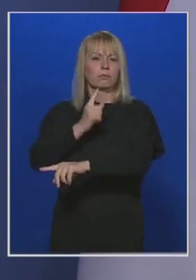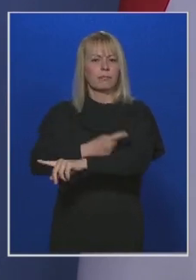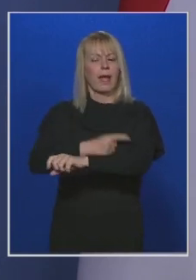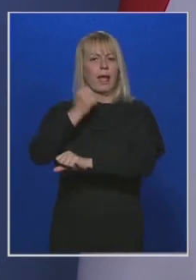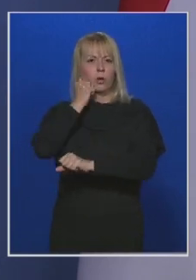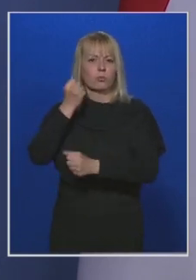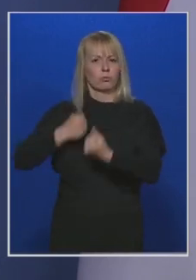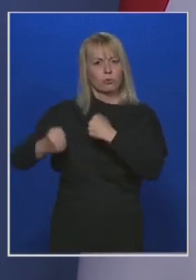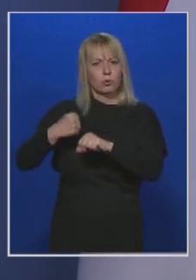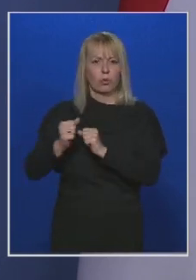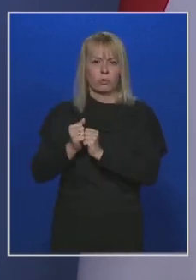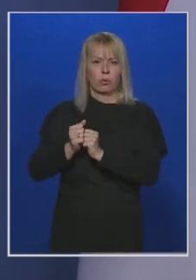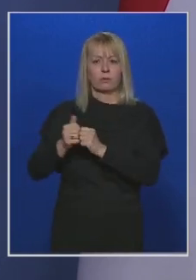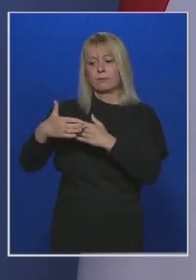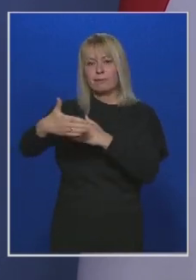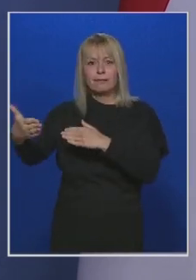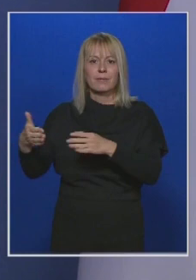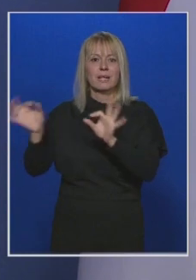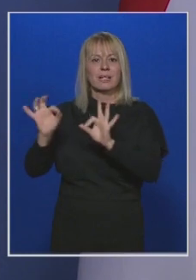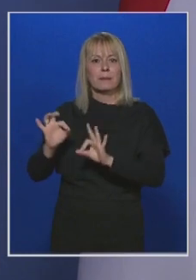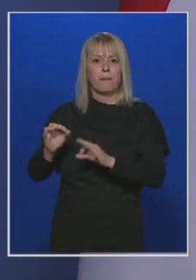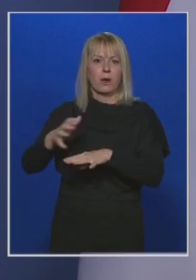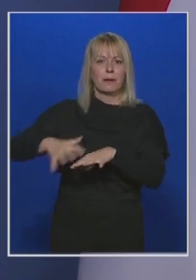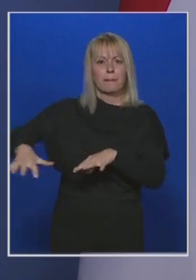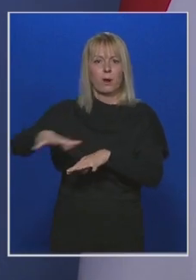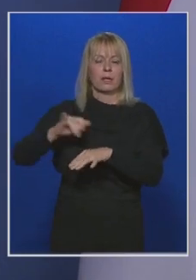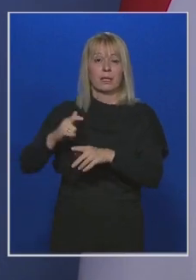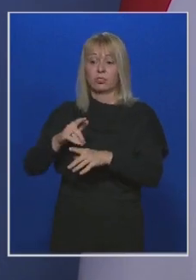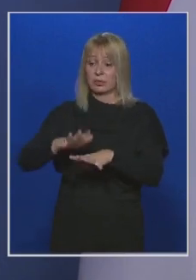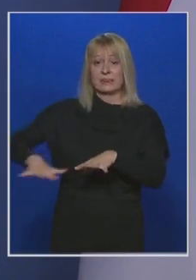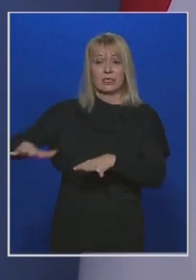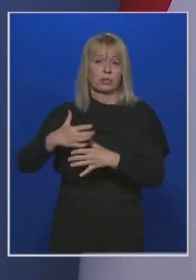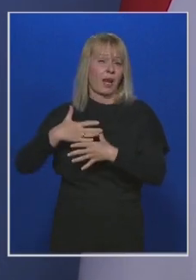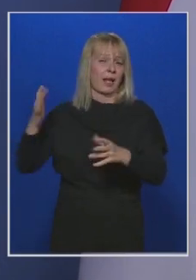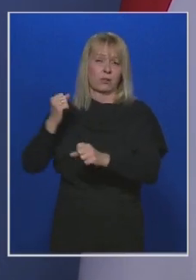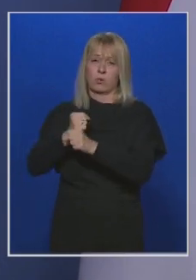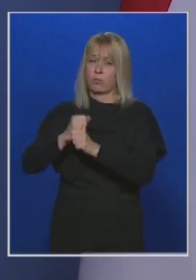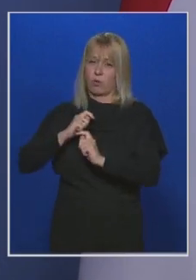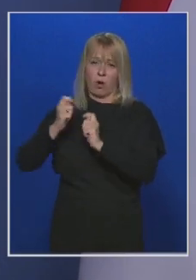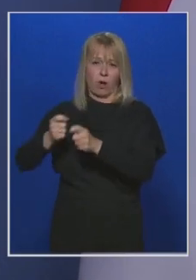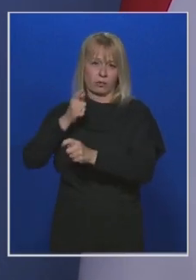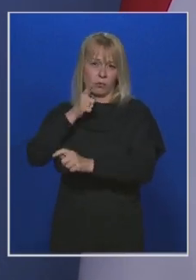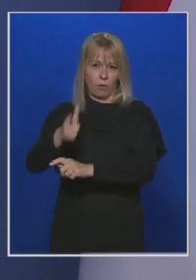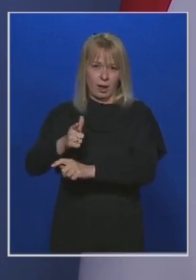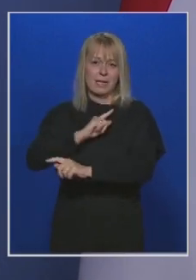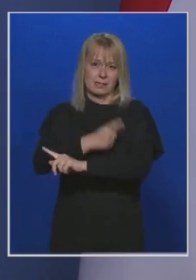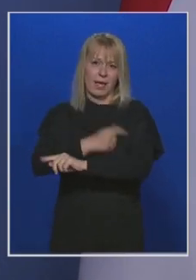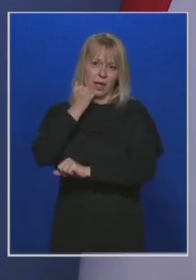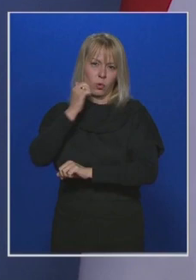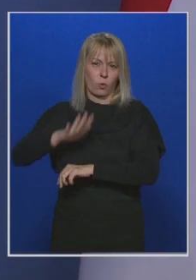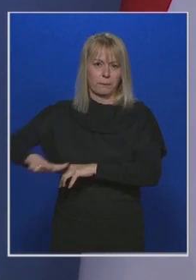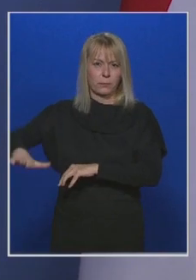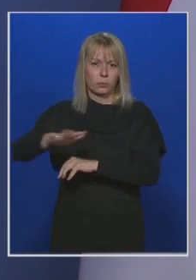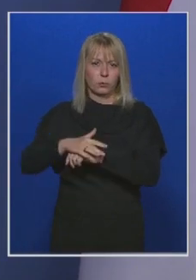működjön. Erre egy ipari park is épül, és a térség talán a legnagyobb munkaadója ez az erőmű. Itt nyilván hosszú távon